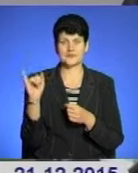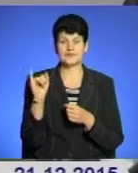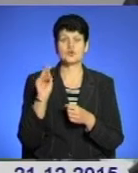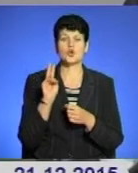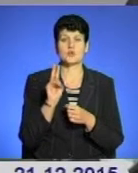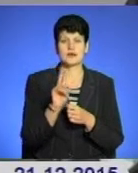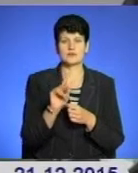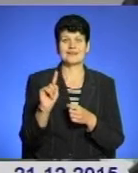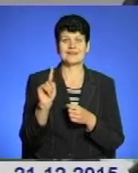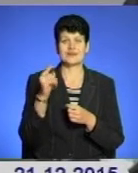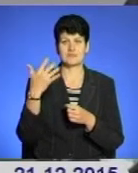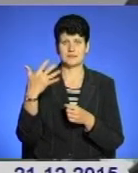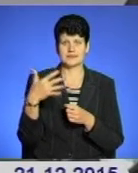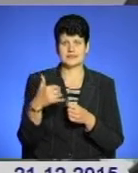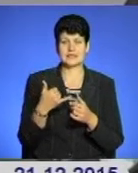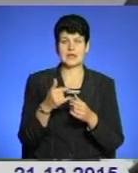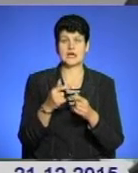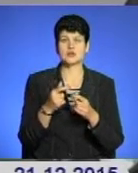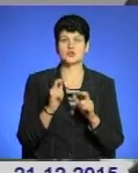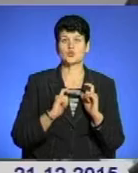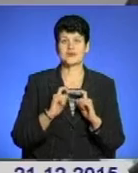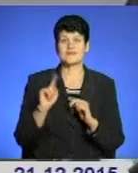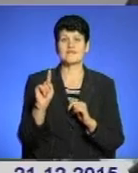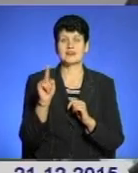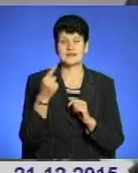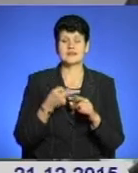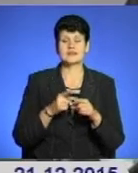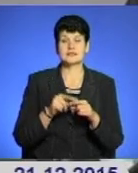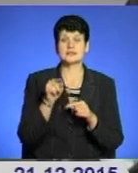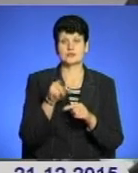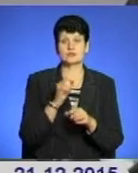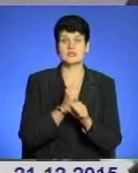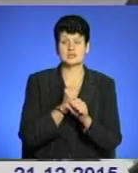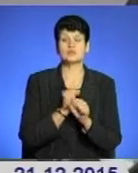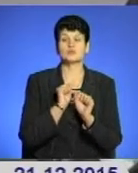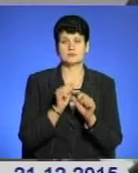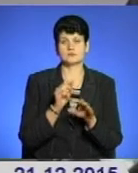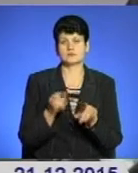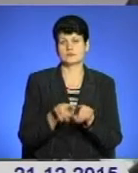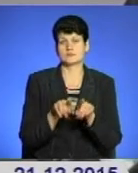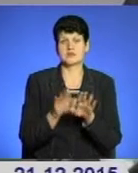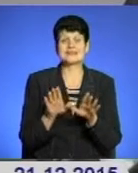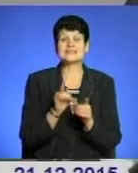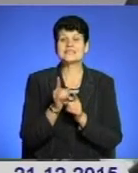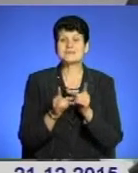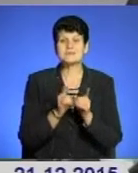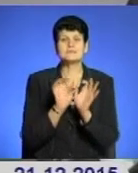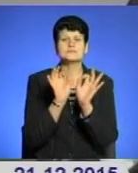тролейбусах гривня 50 для студентів. Гривня отакий тариф, який сьогодні діє, такий і буде діяти. Змін жодних